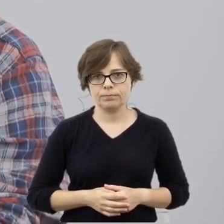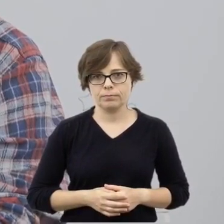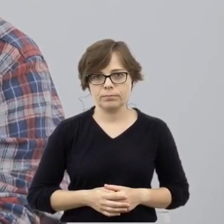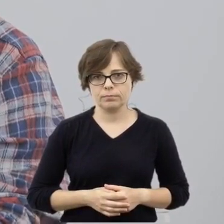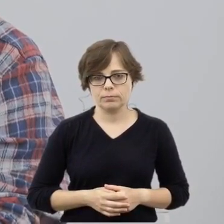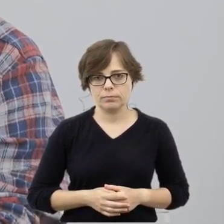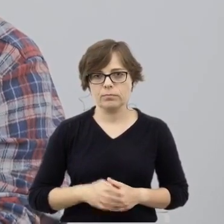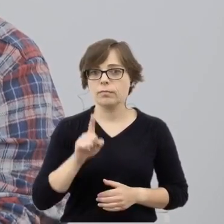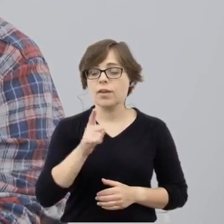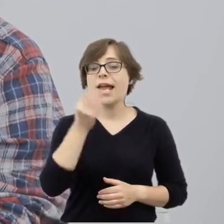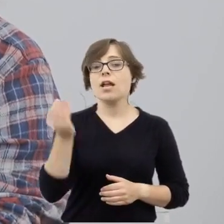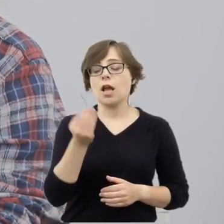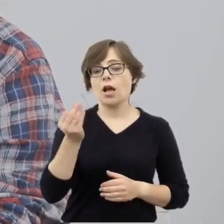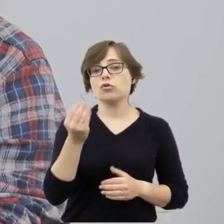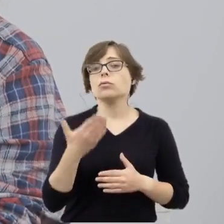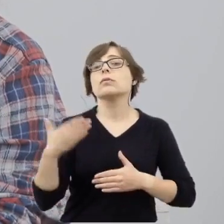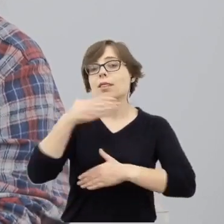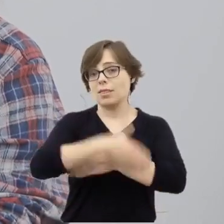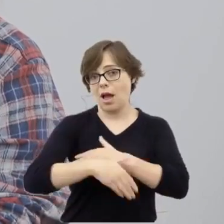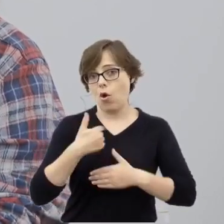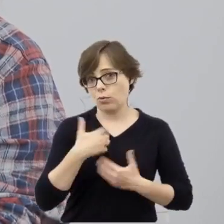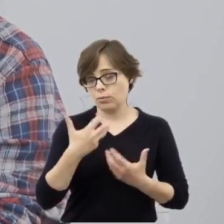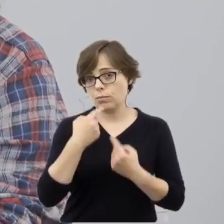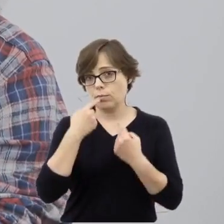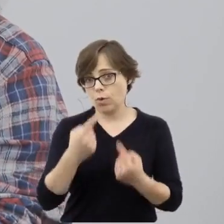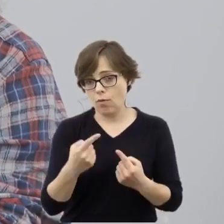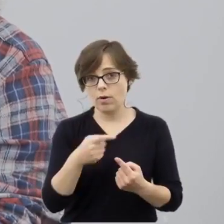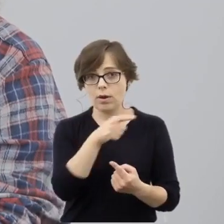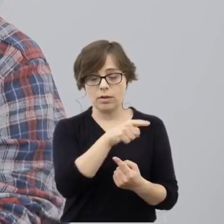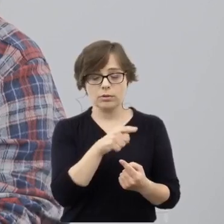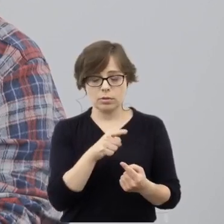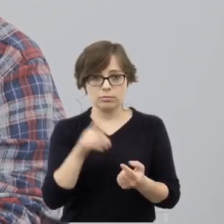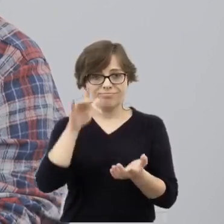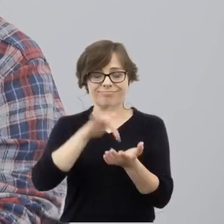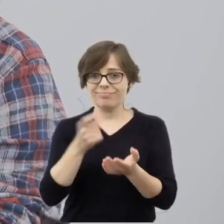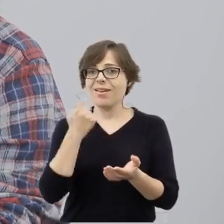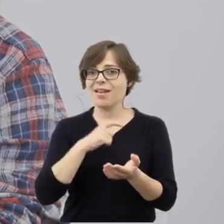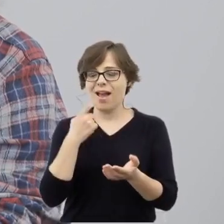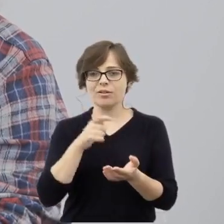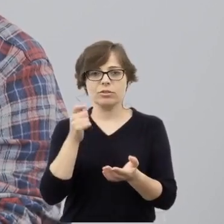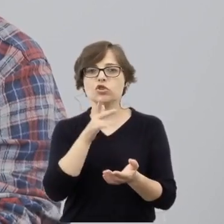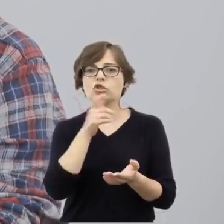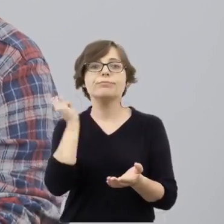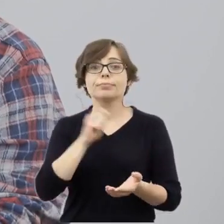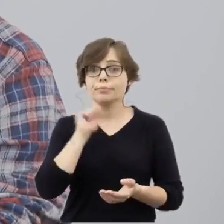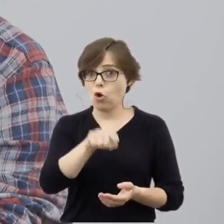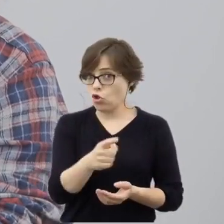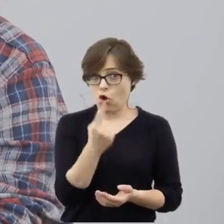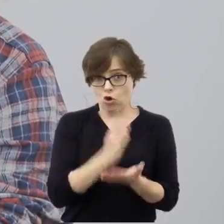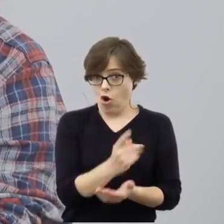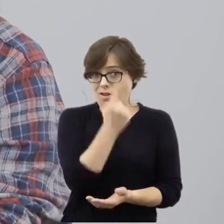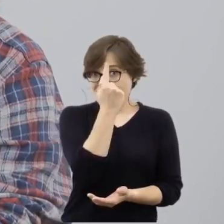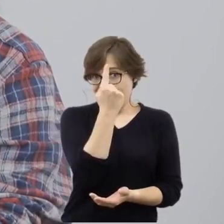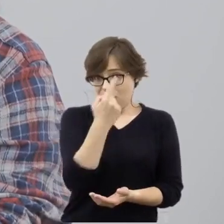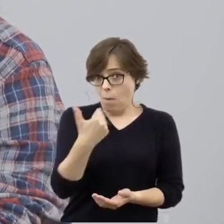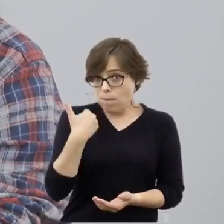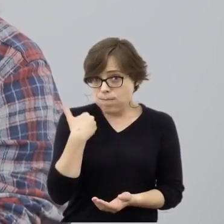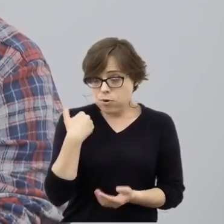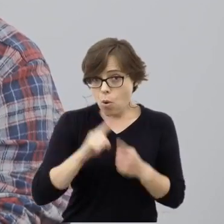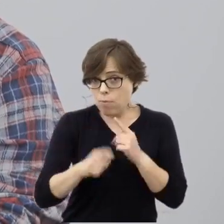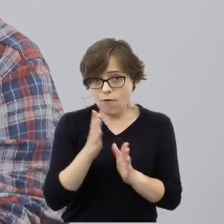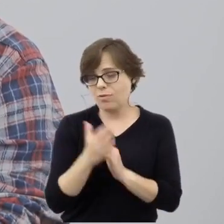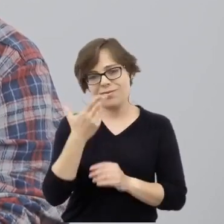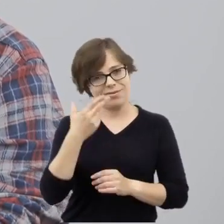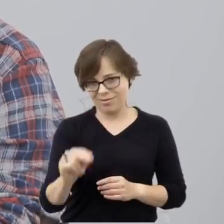I tu jeszcze na koniec tylko mogę wspomnieć o tym, że pogrom kielecki nie był jedynym pogromem oczywiście, który zdarzył się po